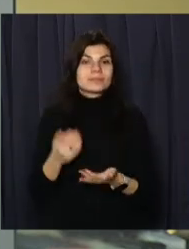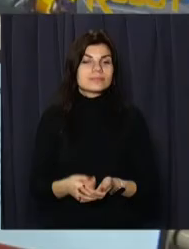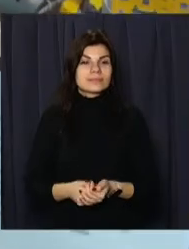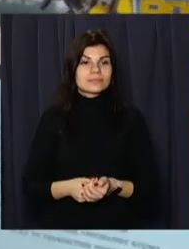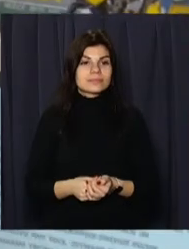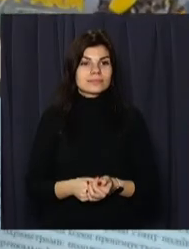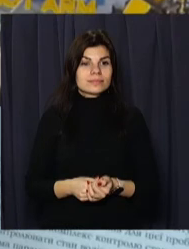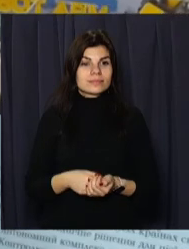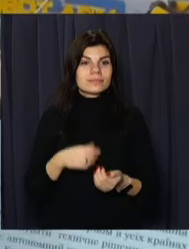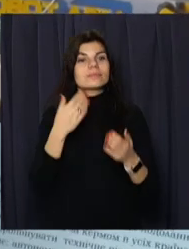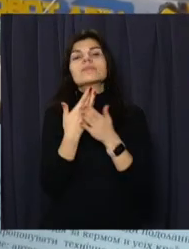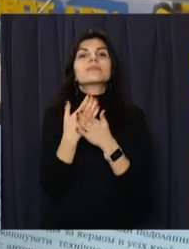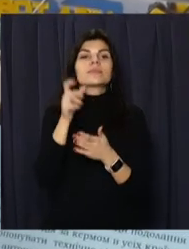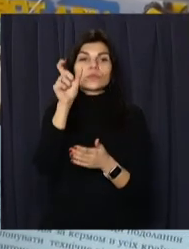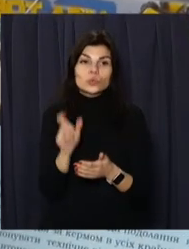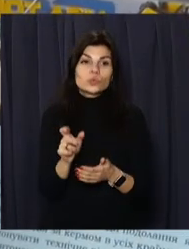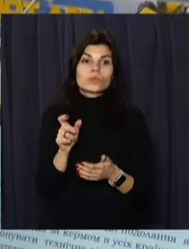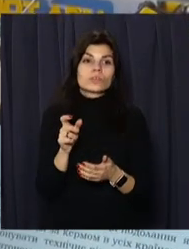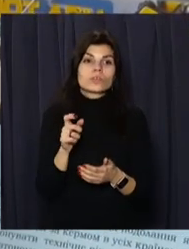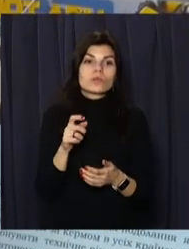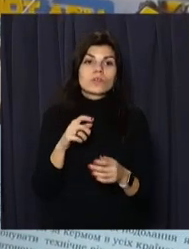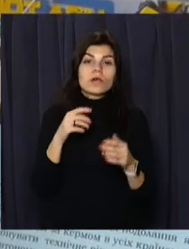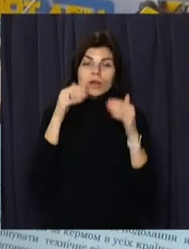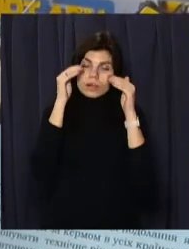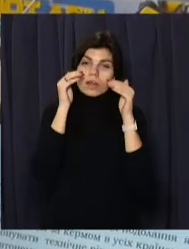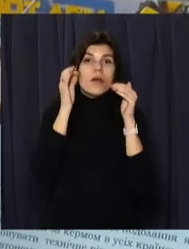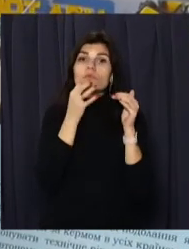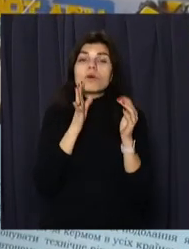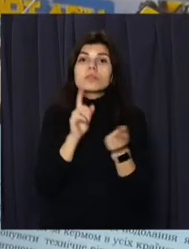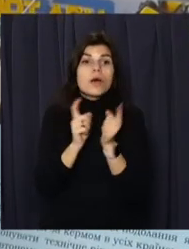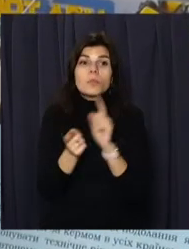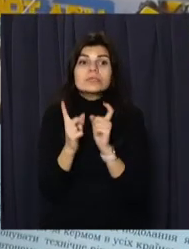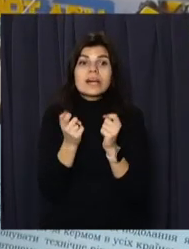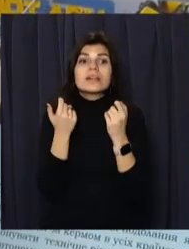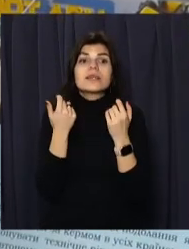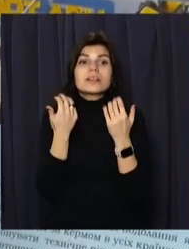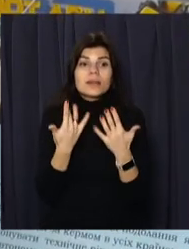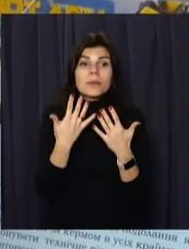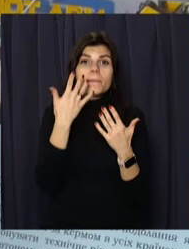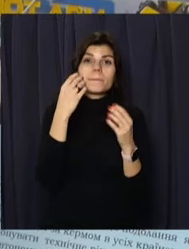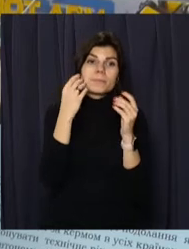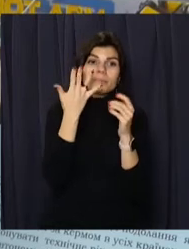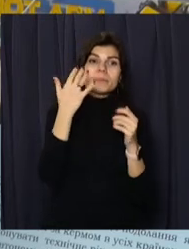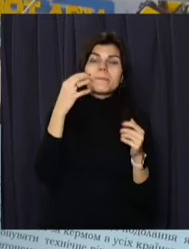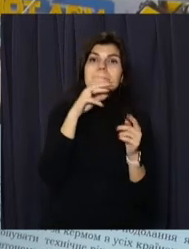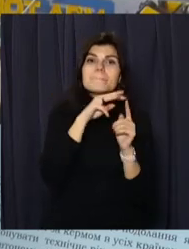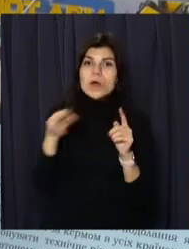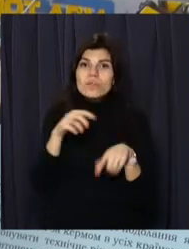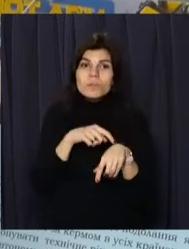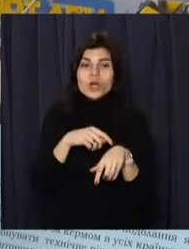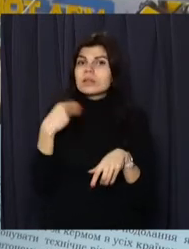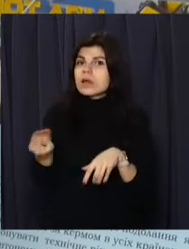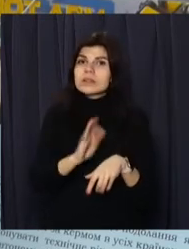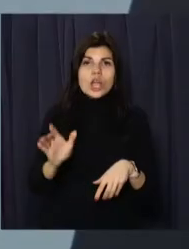Не дати людину на фінальній стадії, щоб він уснув, а наоборот за нескільки, за 10-15 минут не дати